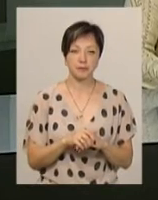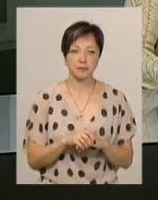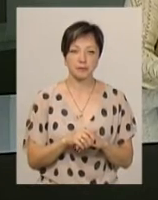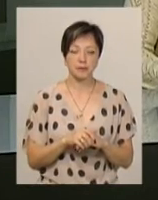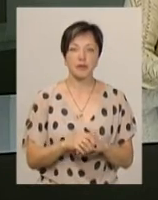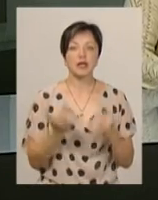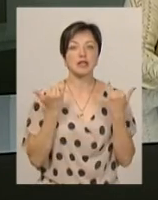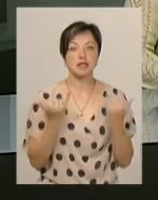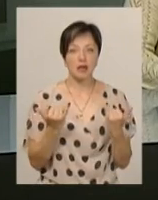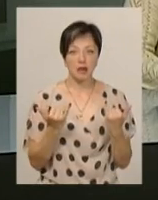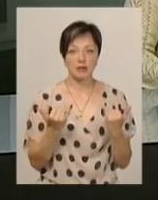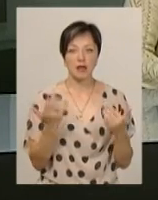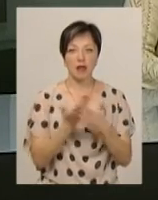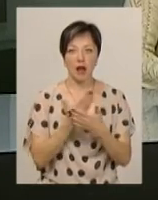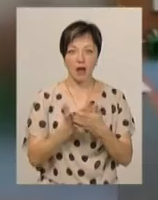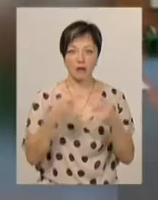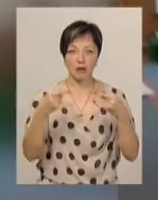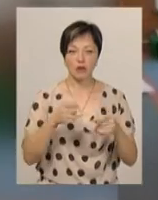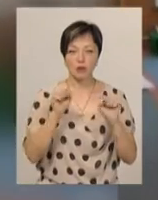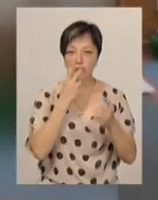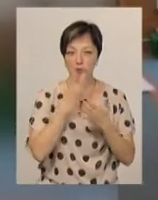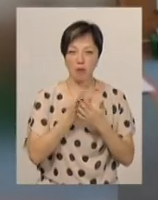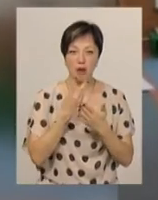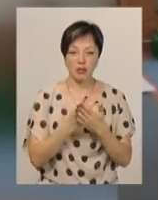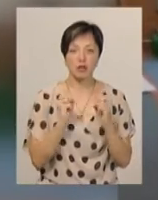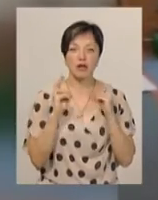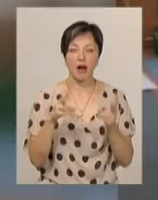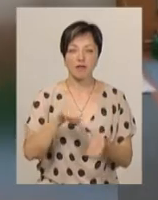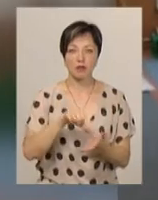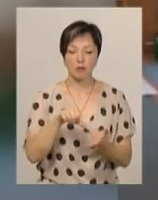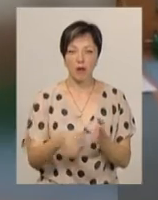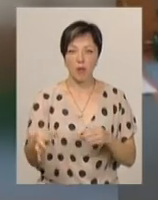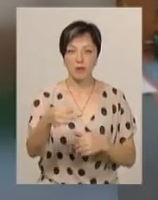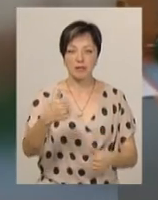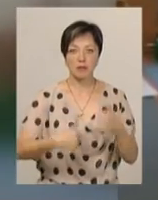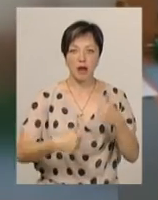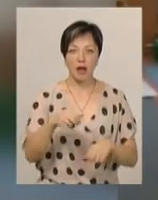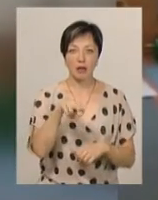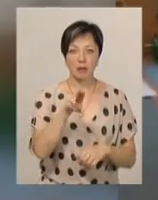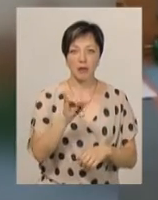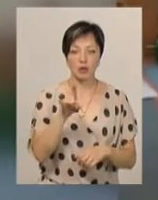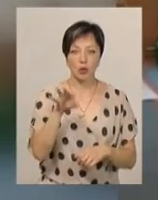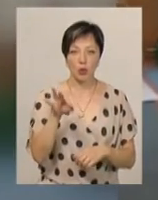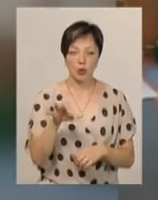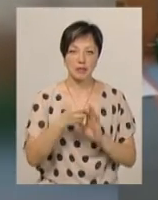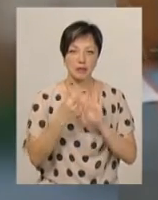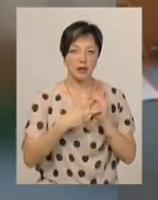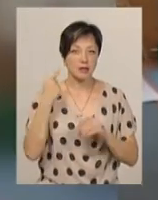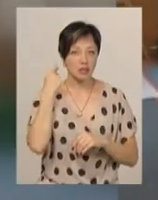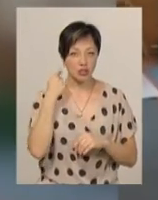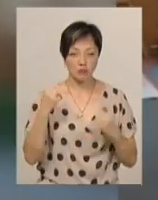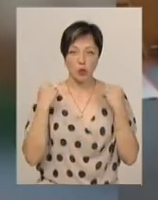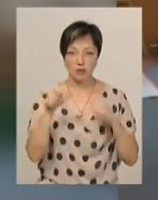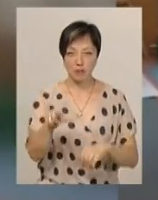І зараз на кадрах на екрані ви зможете побачити, як виступав на обласних змаганнях Дмитро Кордебаха, 17-річний